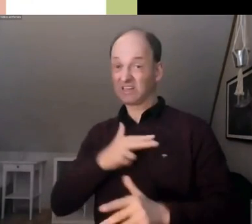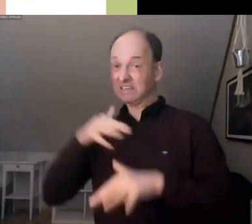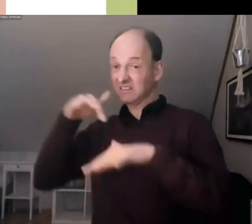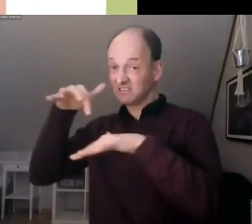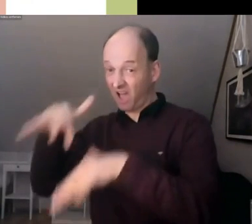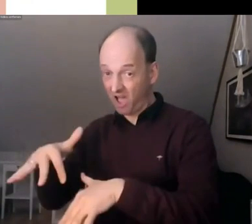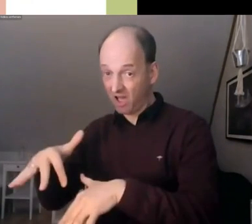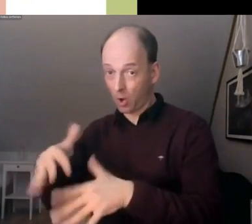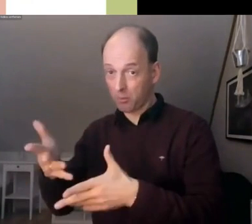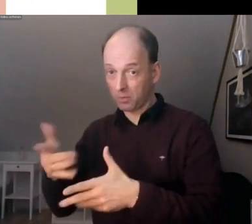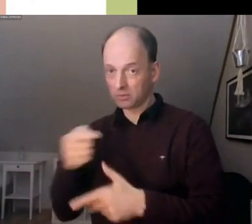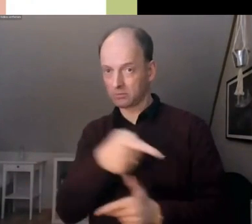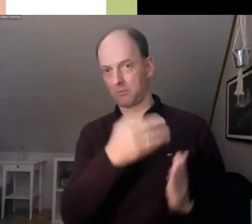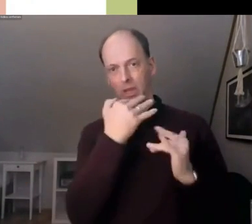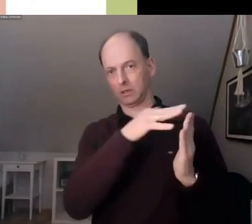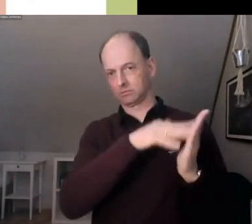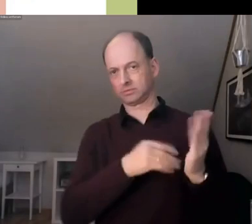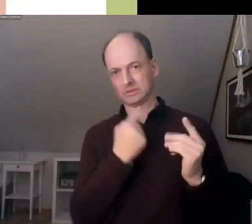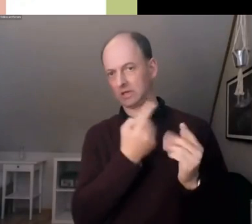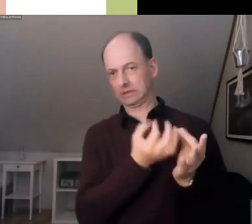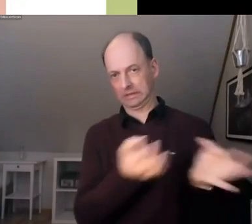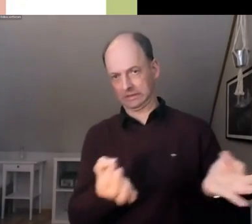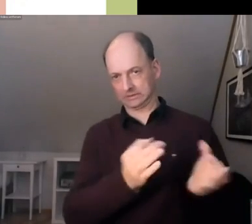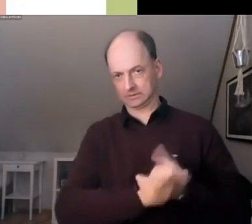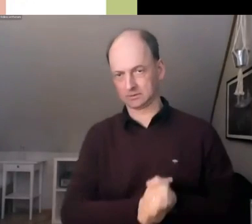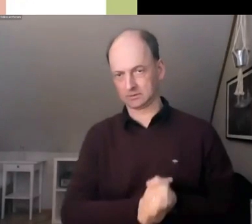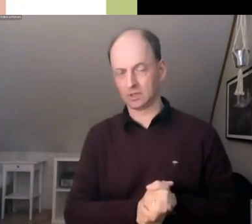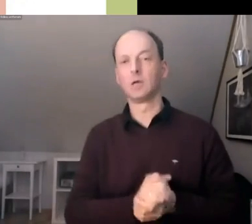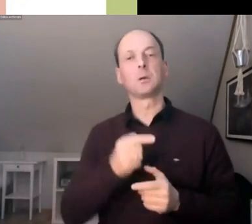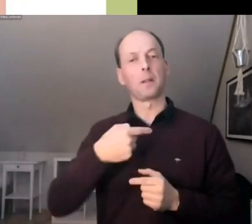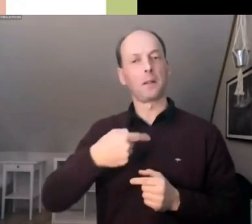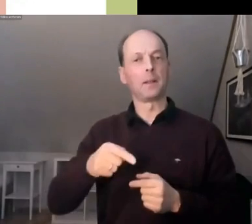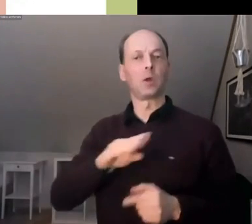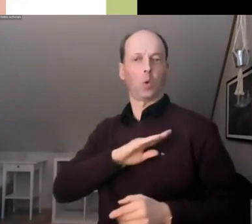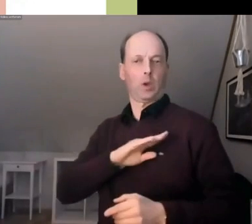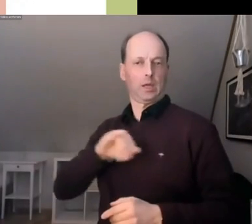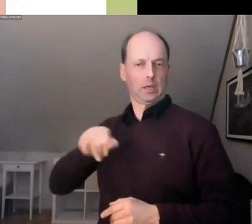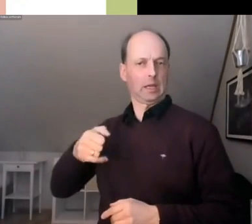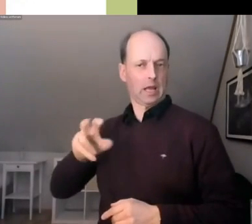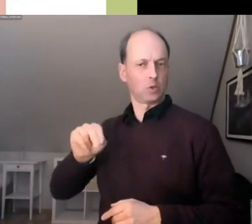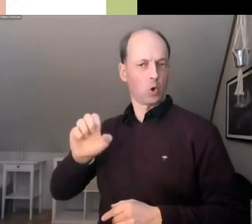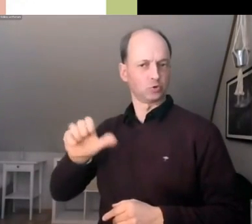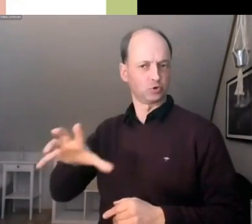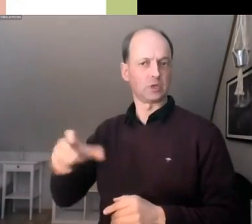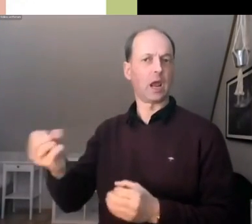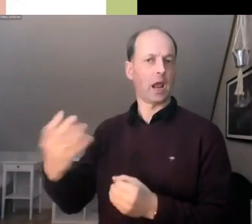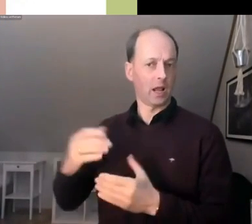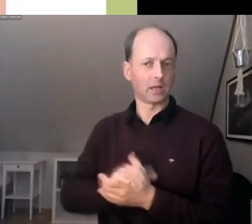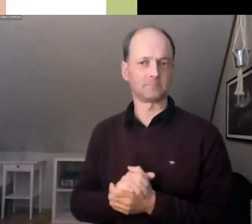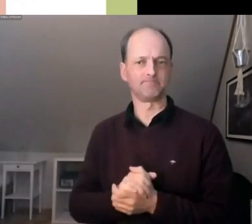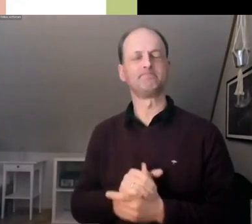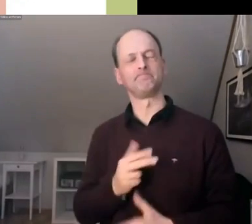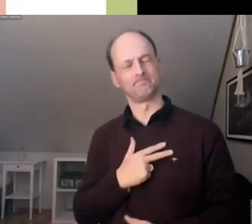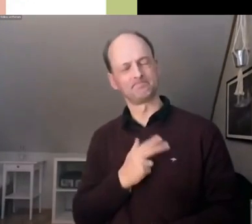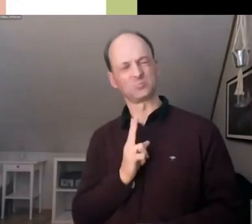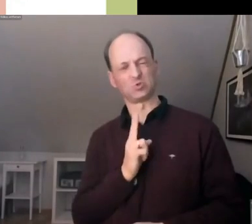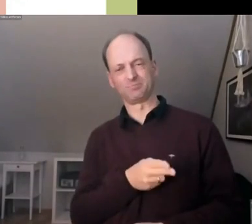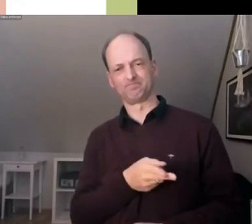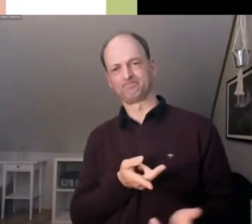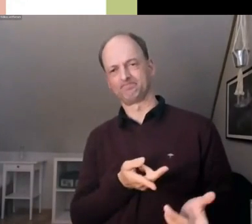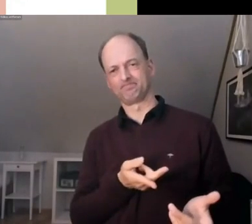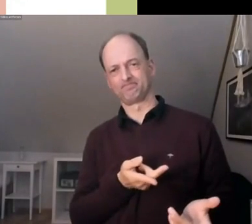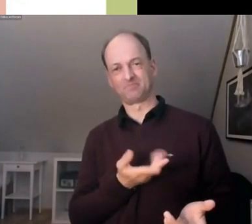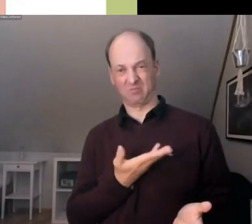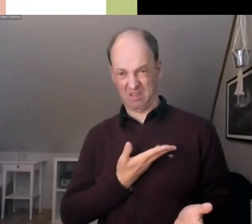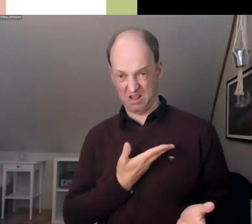Und wie mein Kollege Janosch später erklären wird, haben wir Grund, an beidem zu zweifeln. Fragen wir uns